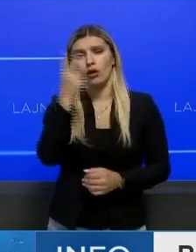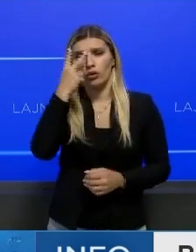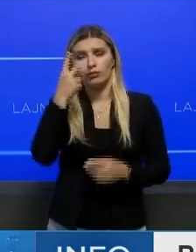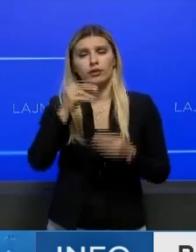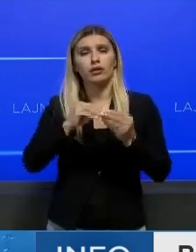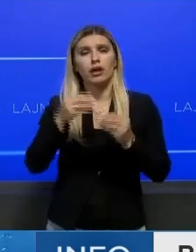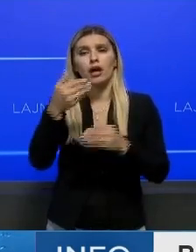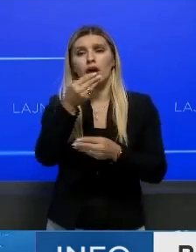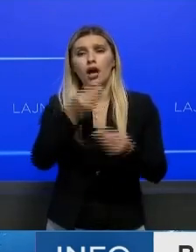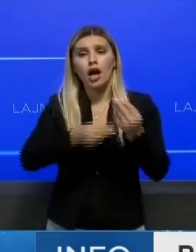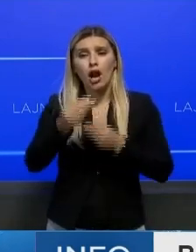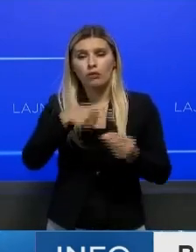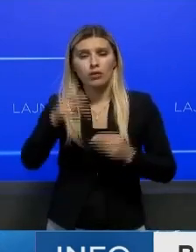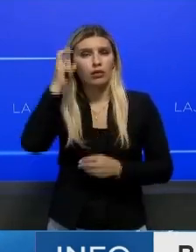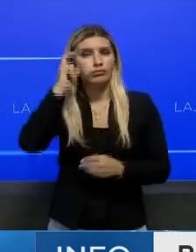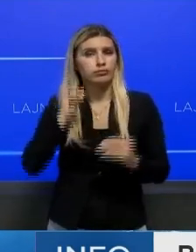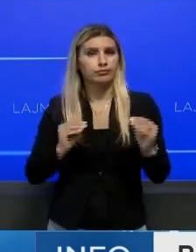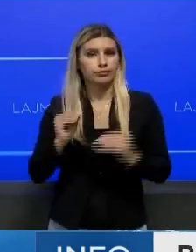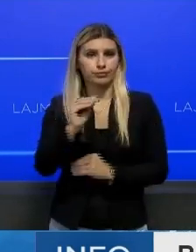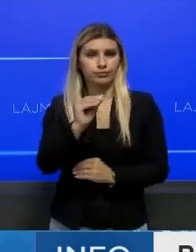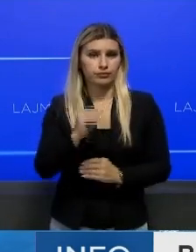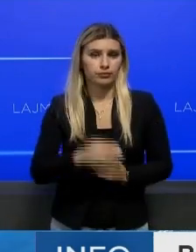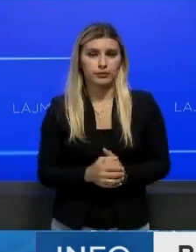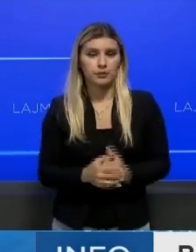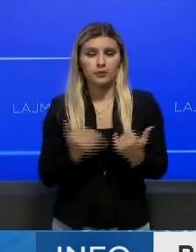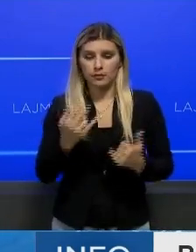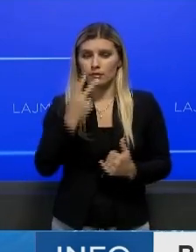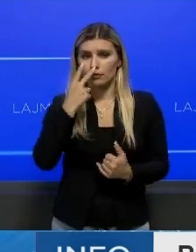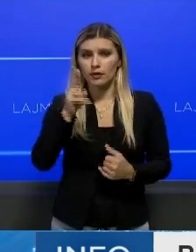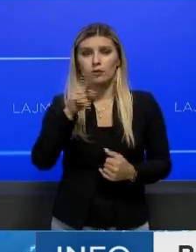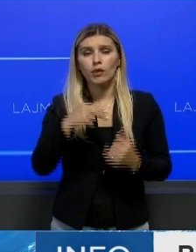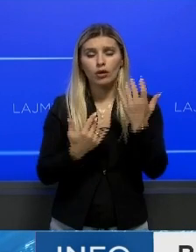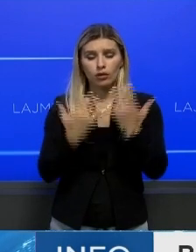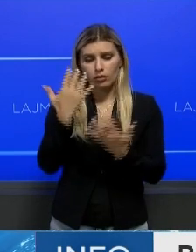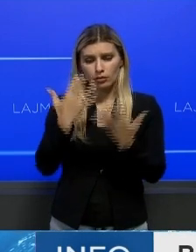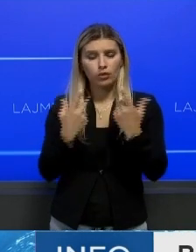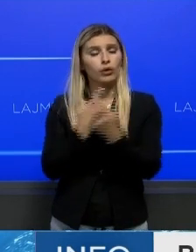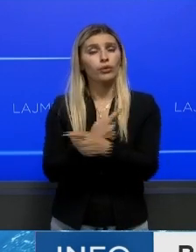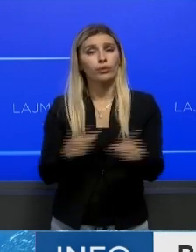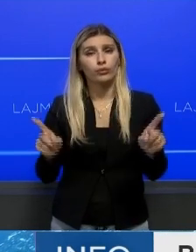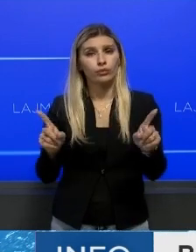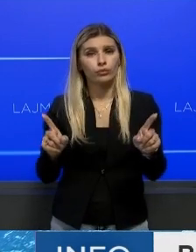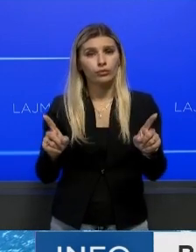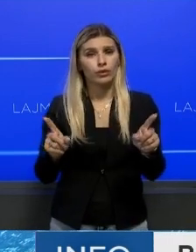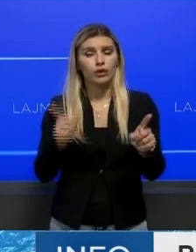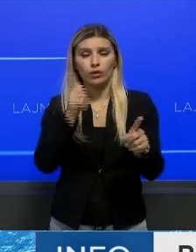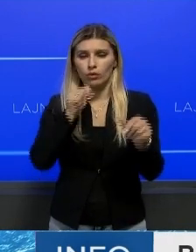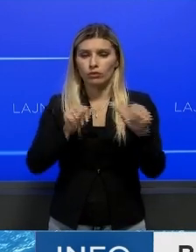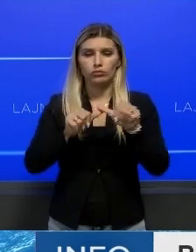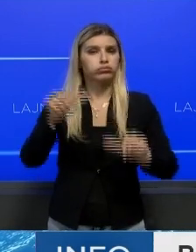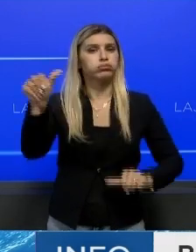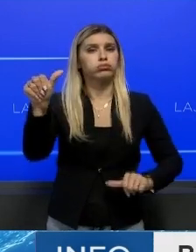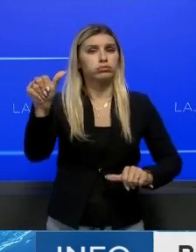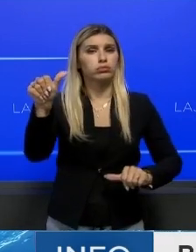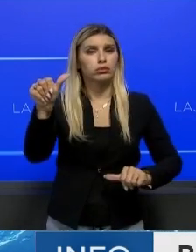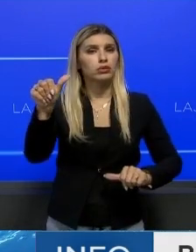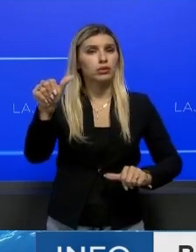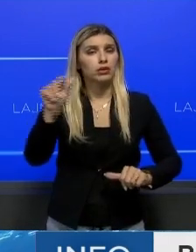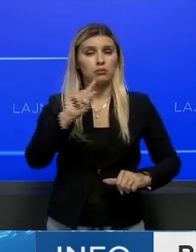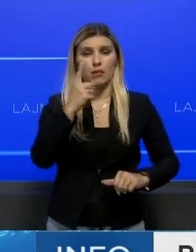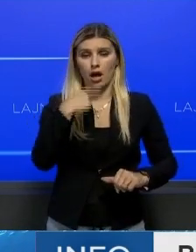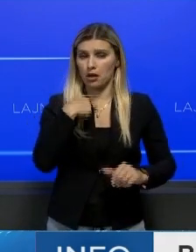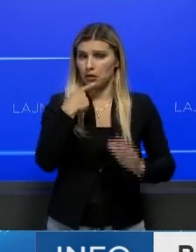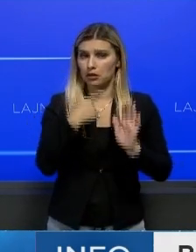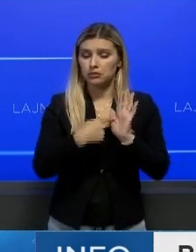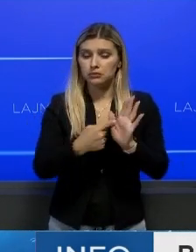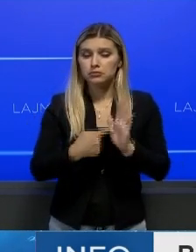ditur inflacionin. Në shohim që kemi një dalim të për të lartë, por spari të përmendit